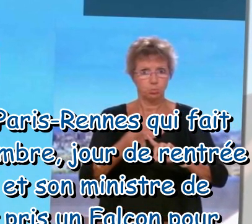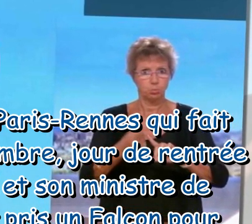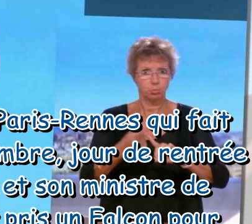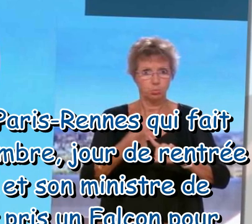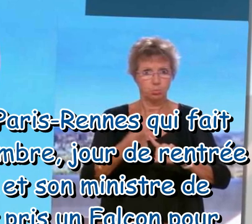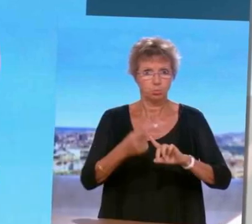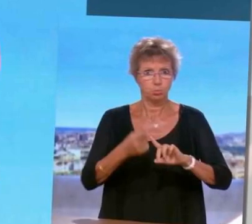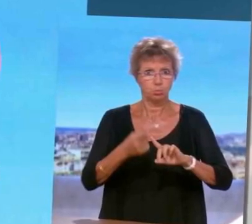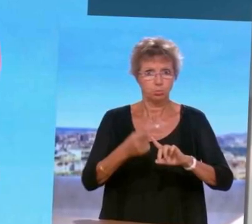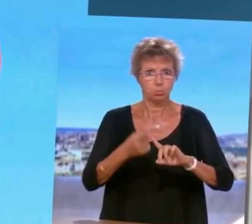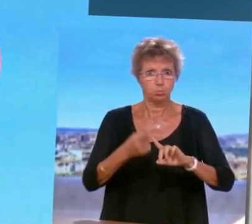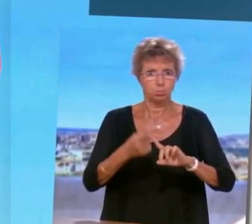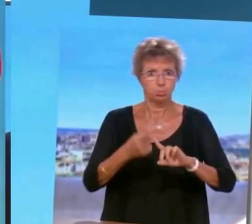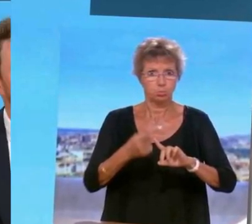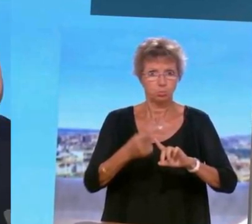transports plus écologiques.